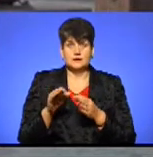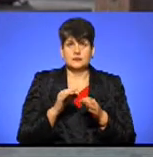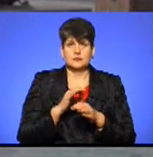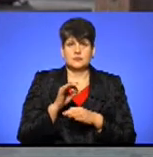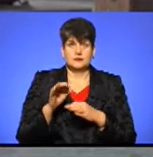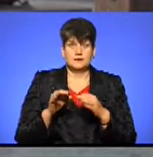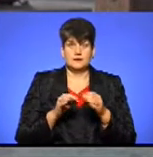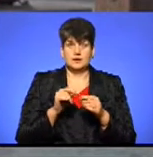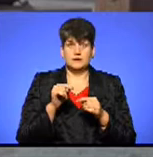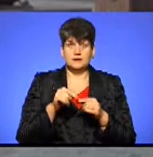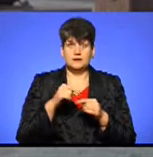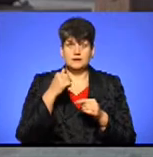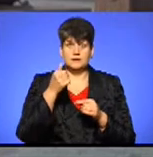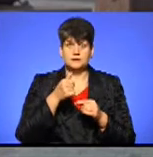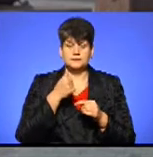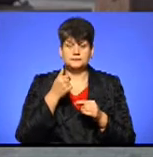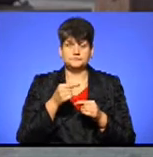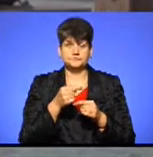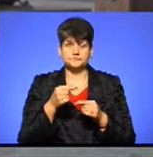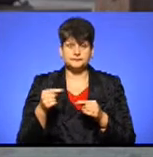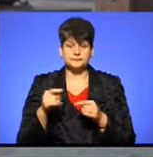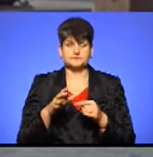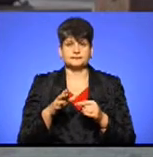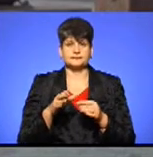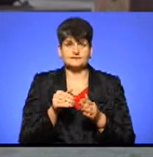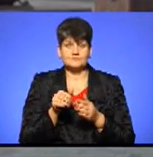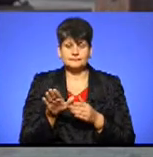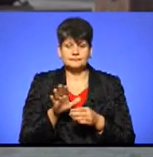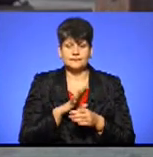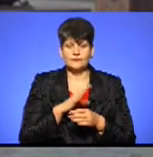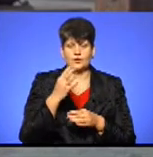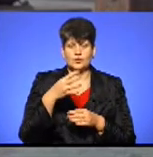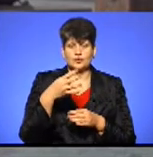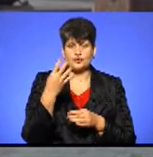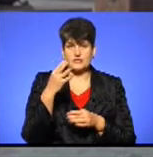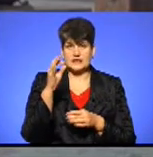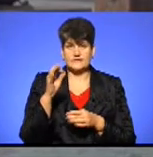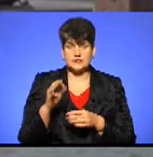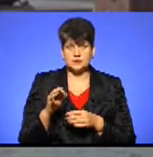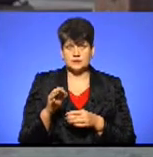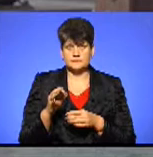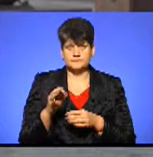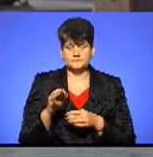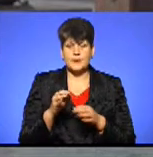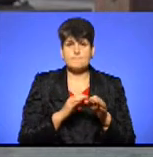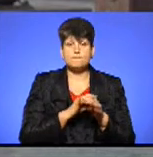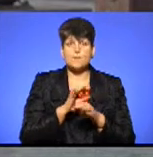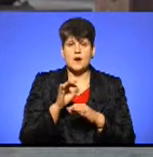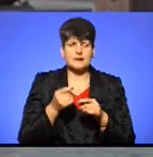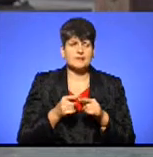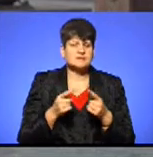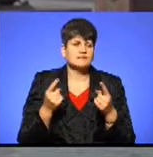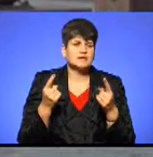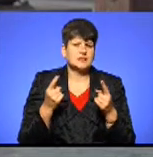що цьогоріч відхилив, номінаційний комітет відхилив 44% проєктів, це дуже